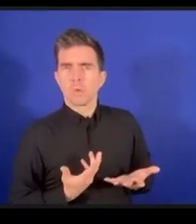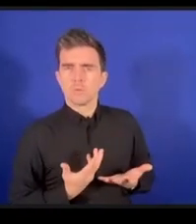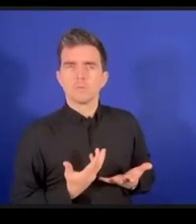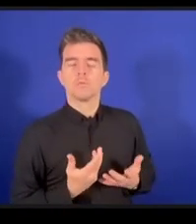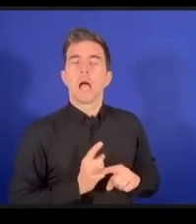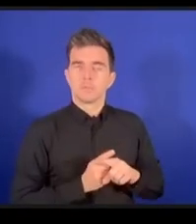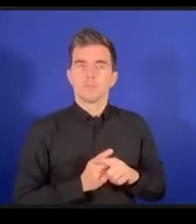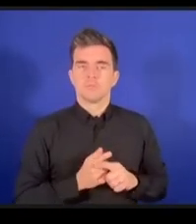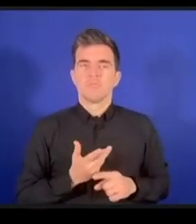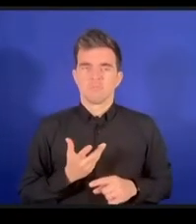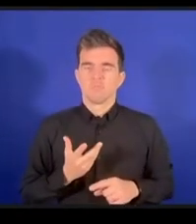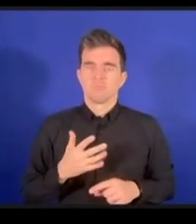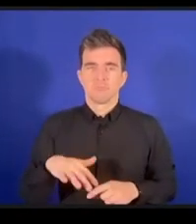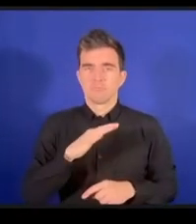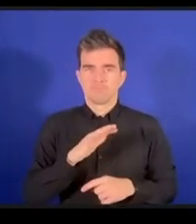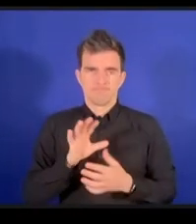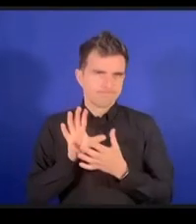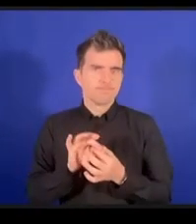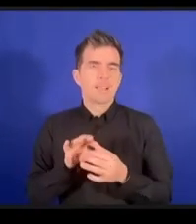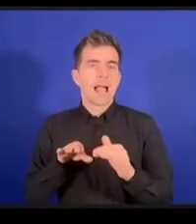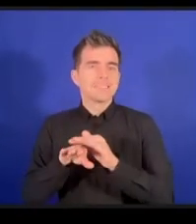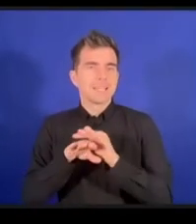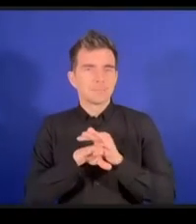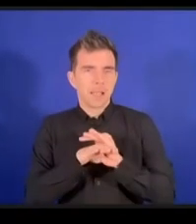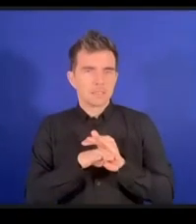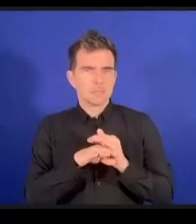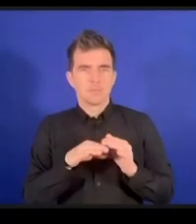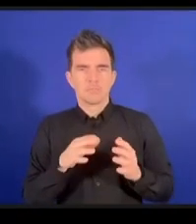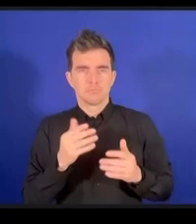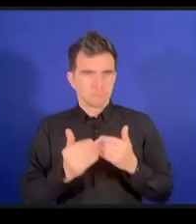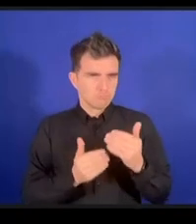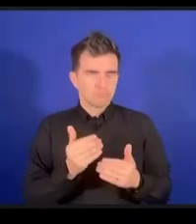ということで非常に難しい